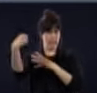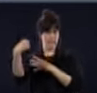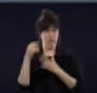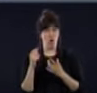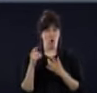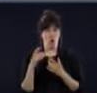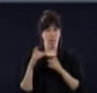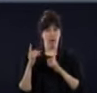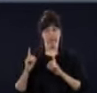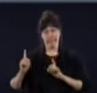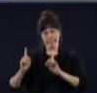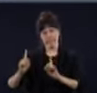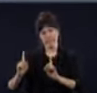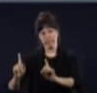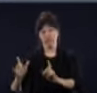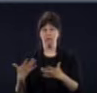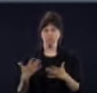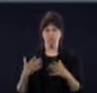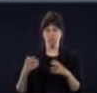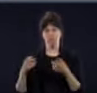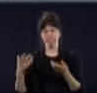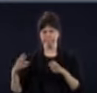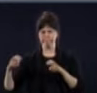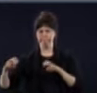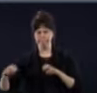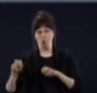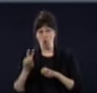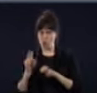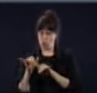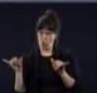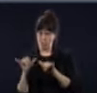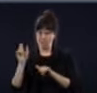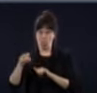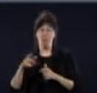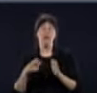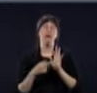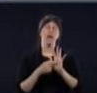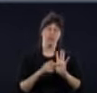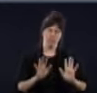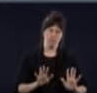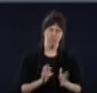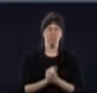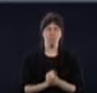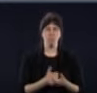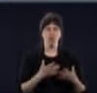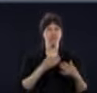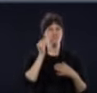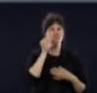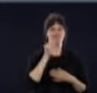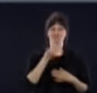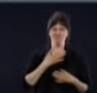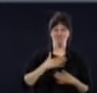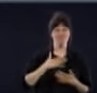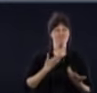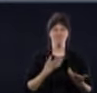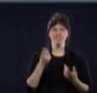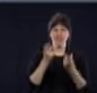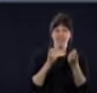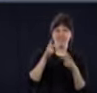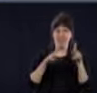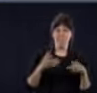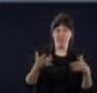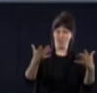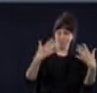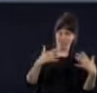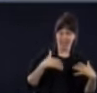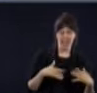distance de 2 mètres. Fait que ce qu'on dit aux gens, c'est éviter autant que possible d'inviter des gens chez vous. Mais si pour toutes sortes de raisons, vous devez vous retrouver en présence